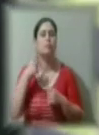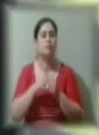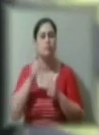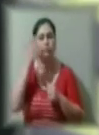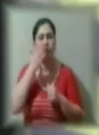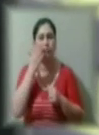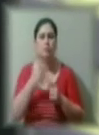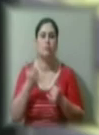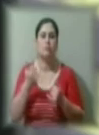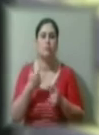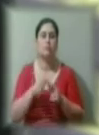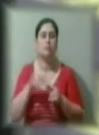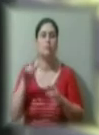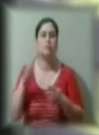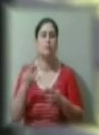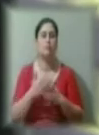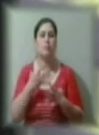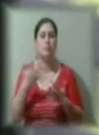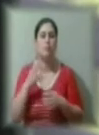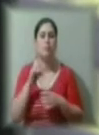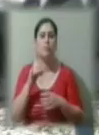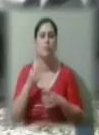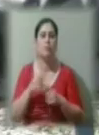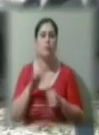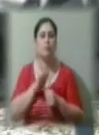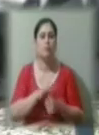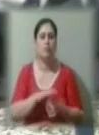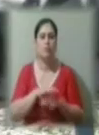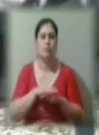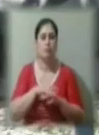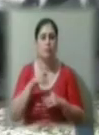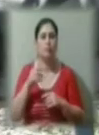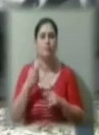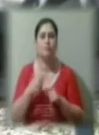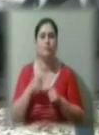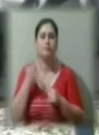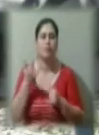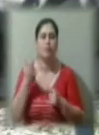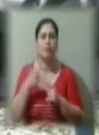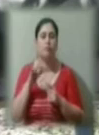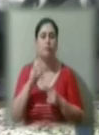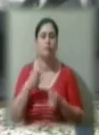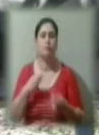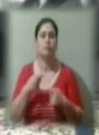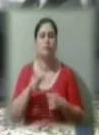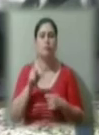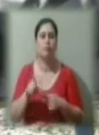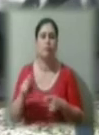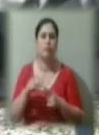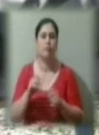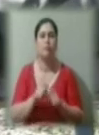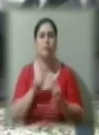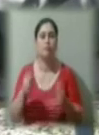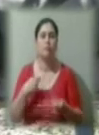відбувається повільна депортація та геноцид, продовжує Адем Бекіров. Сьогодні Путін торгує людьми. Це відкрита торгівля людьми.